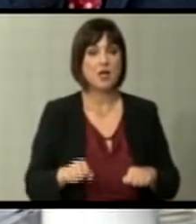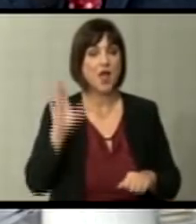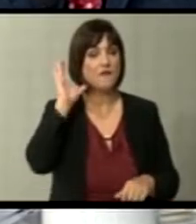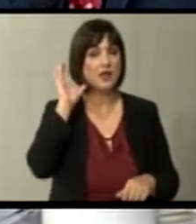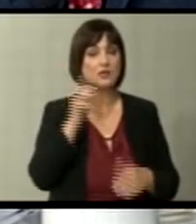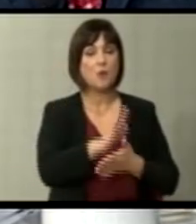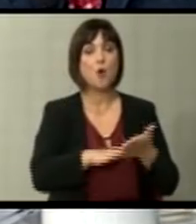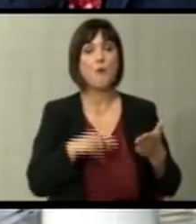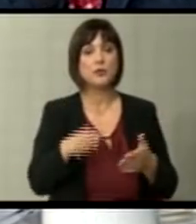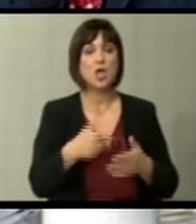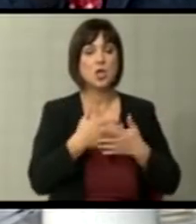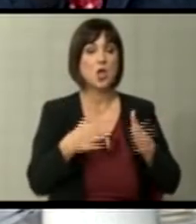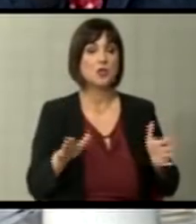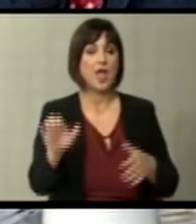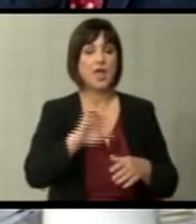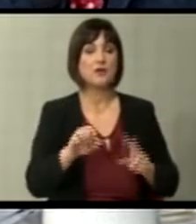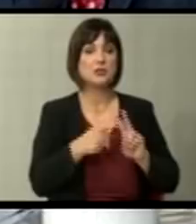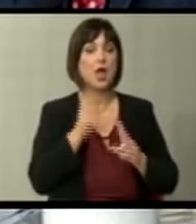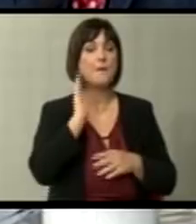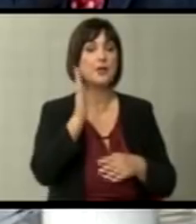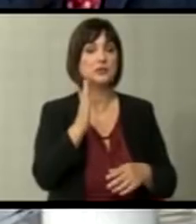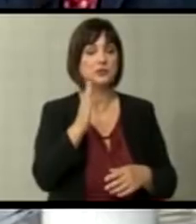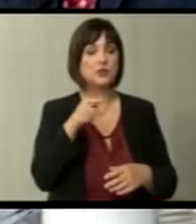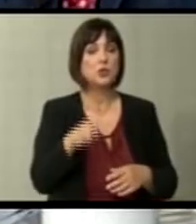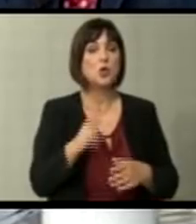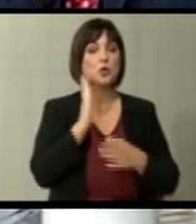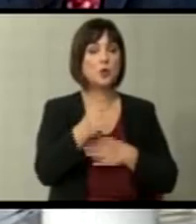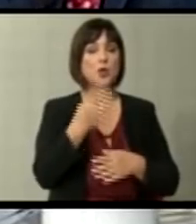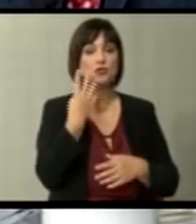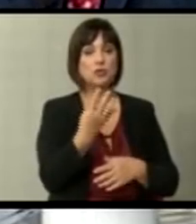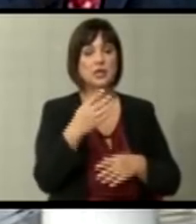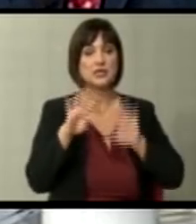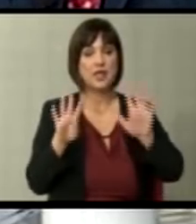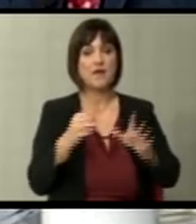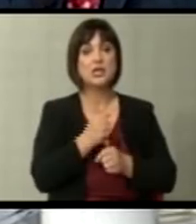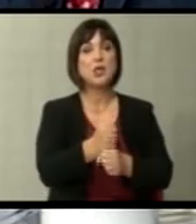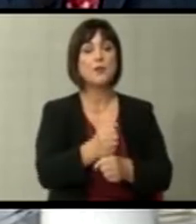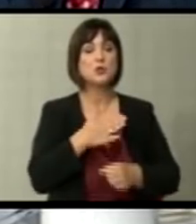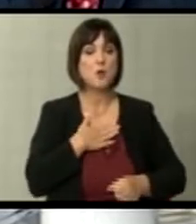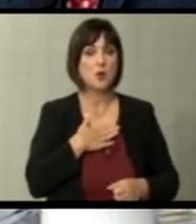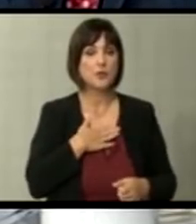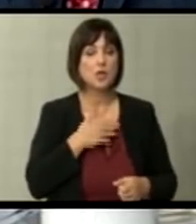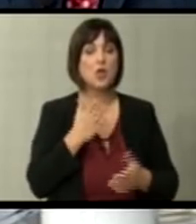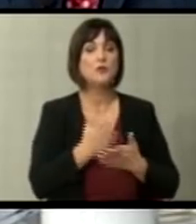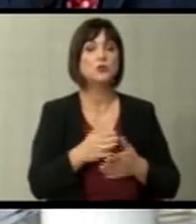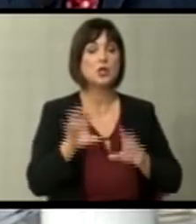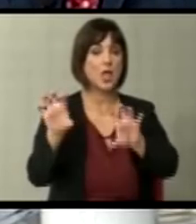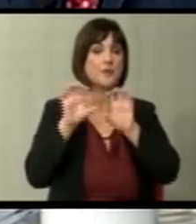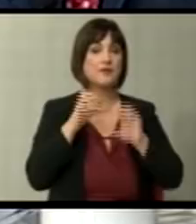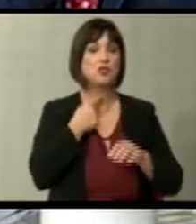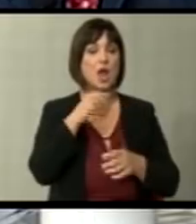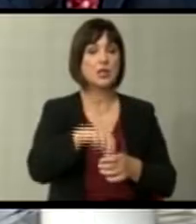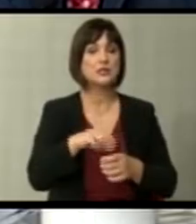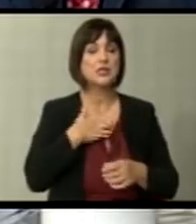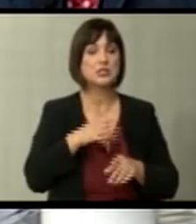трогнувајќи од принципот дека ги отвара евроатлантските перспективи Дори стигна до овие 49 пратеници според мене затоа што ги привлече гласовите